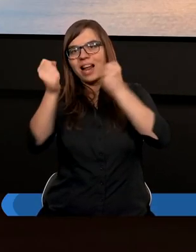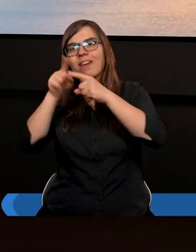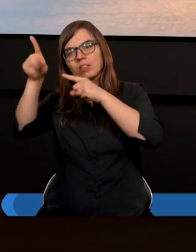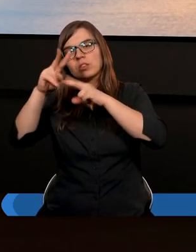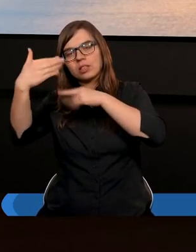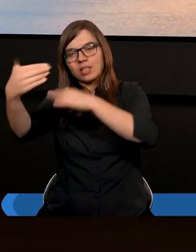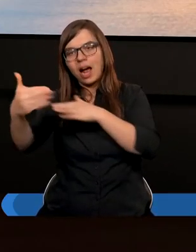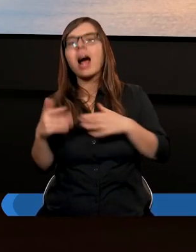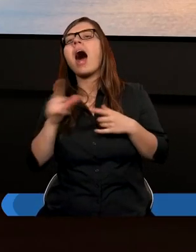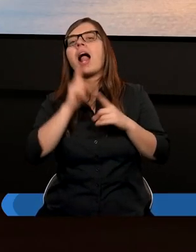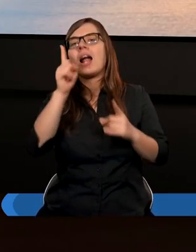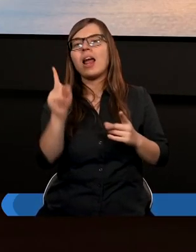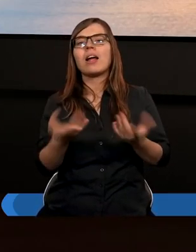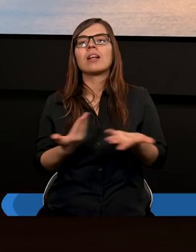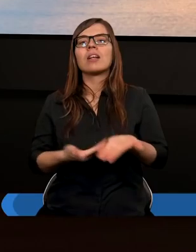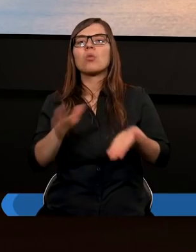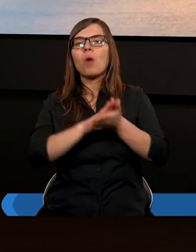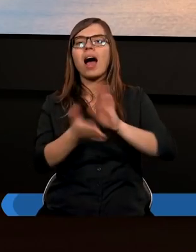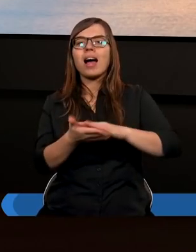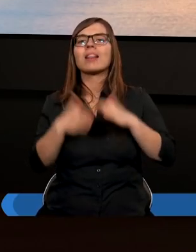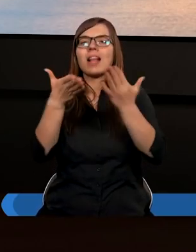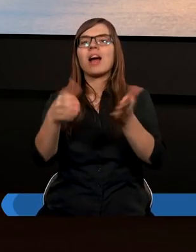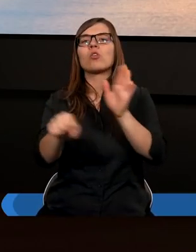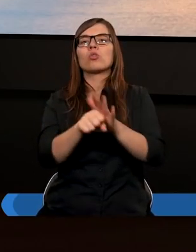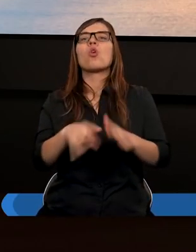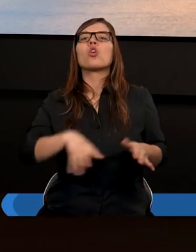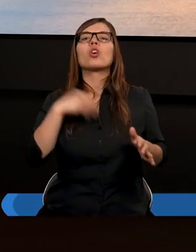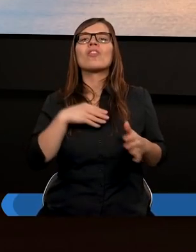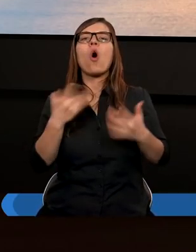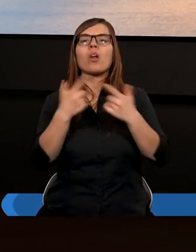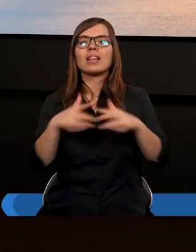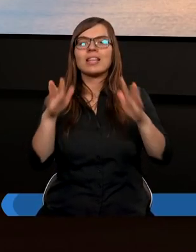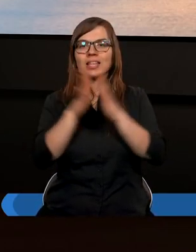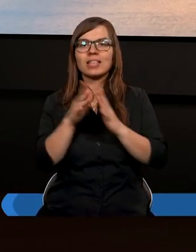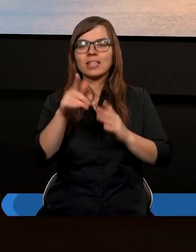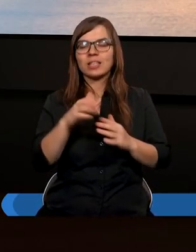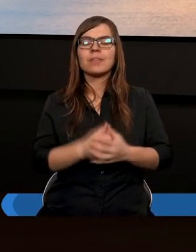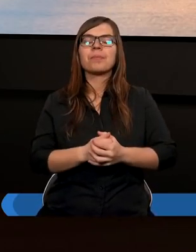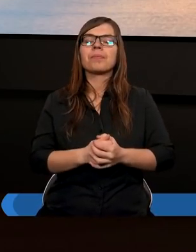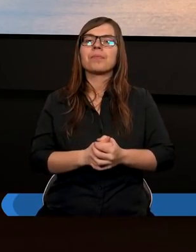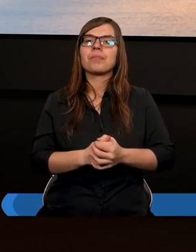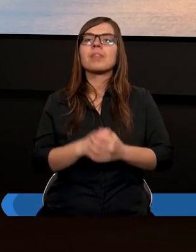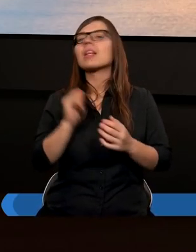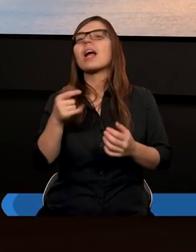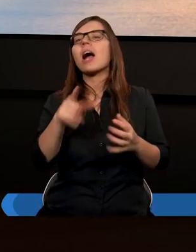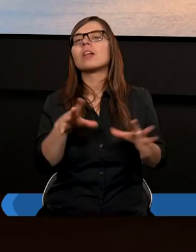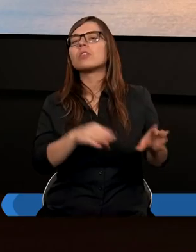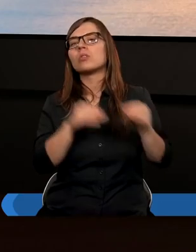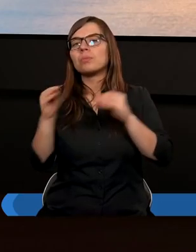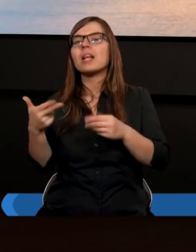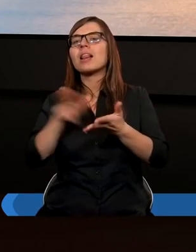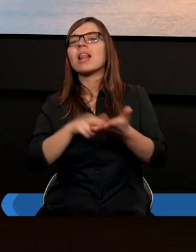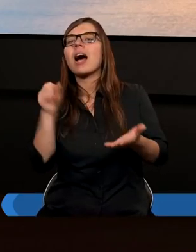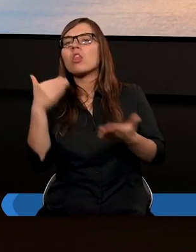składano do świątyni. Jak to przenieść na czasy